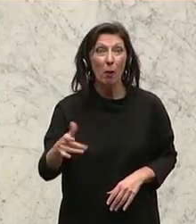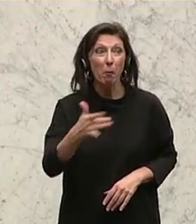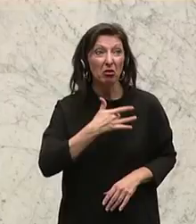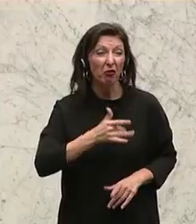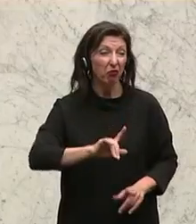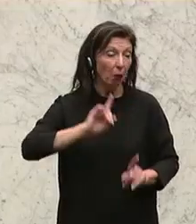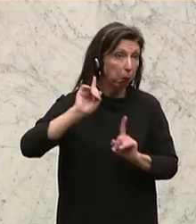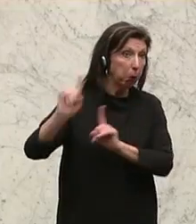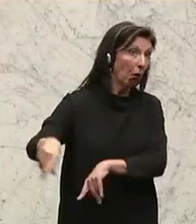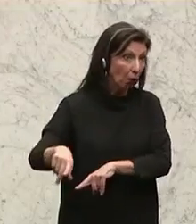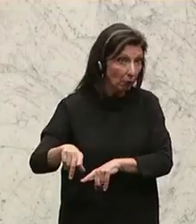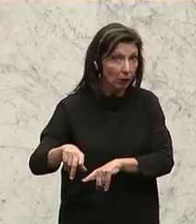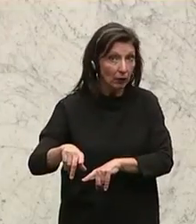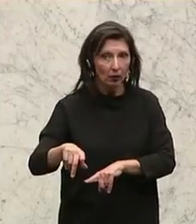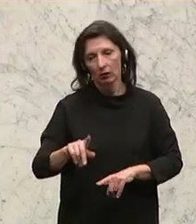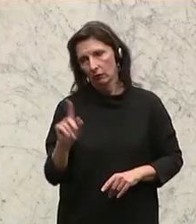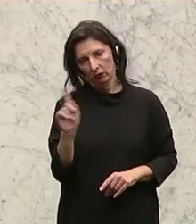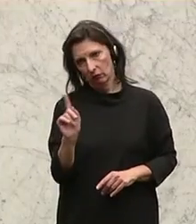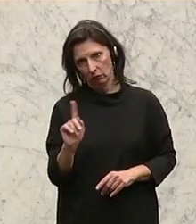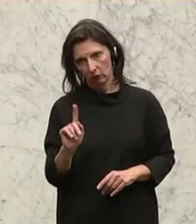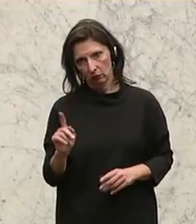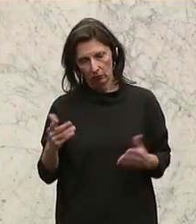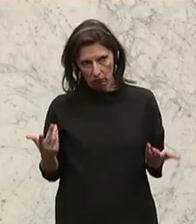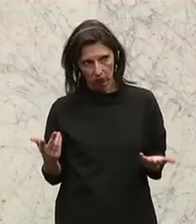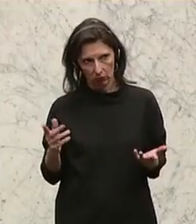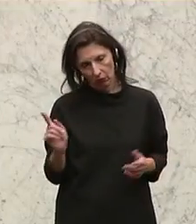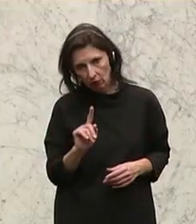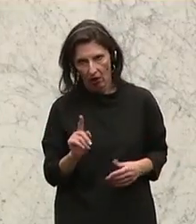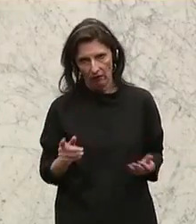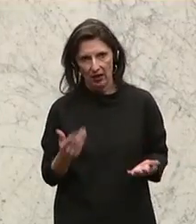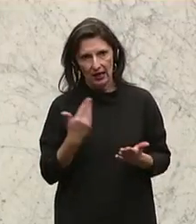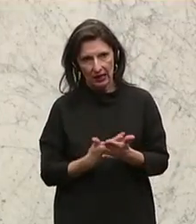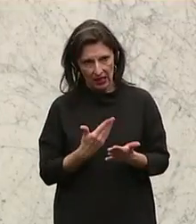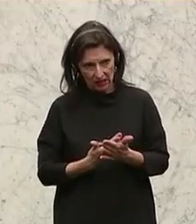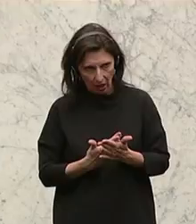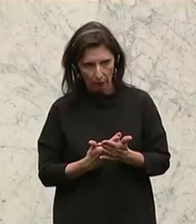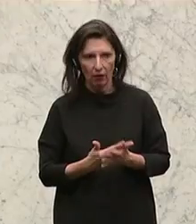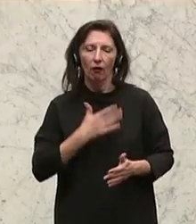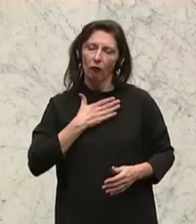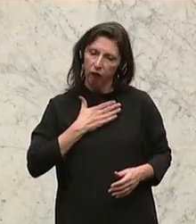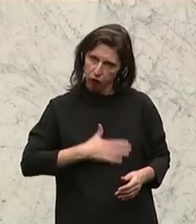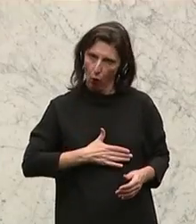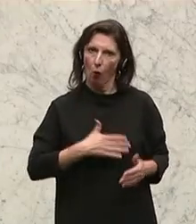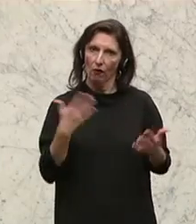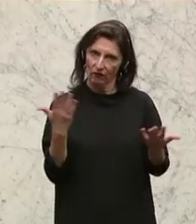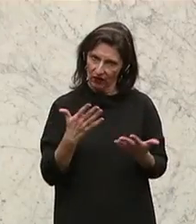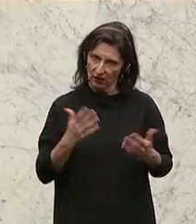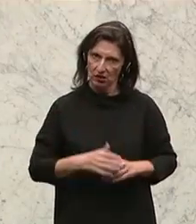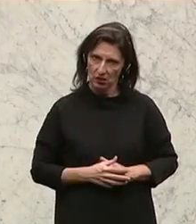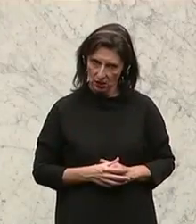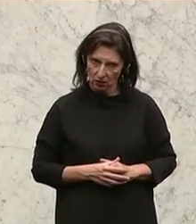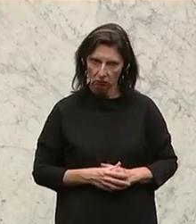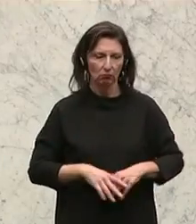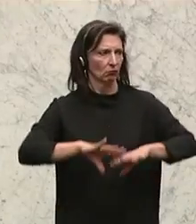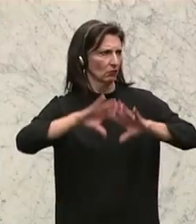lässt. So weit geht es natürlich in unserer Republik auch nicht. Und daher bin ich sehr froh, dass sich neben den ganzen